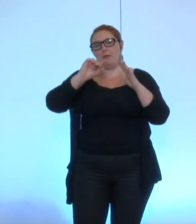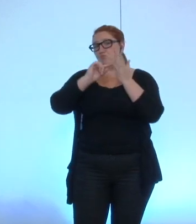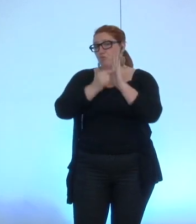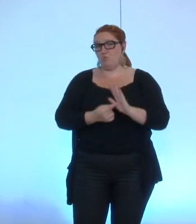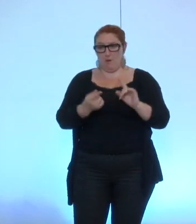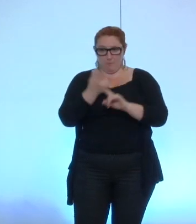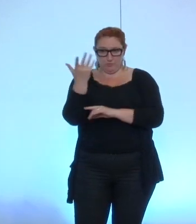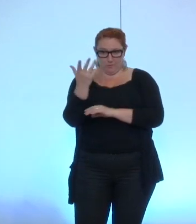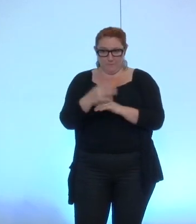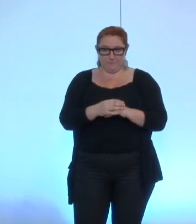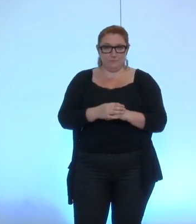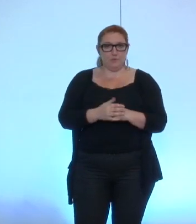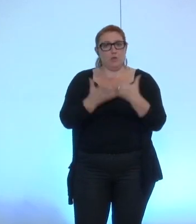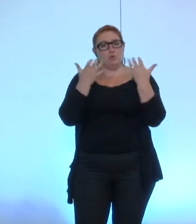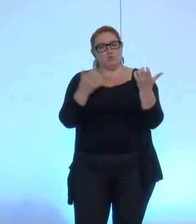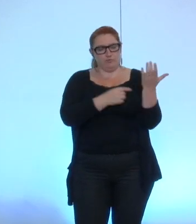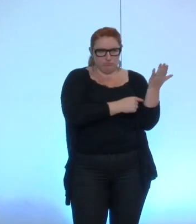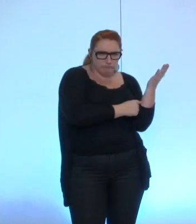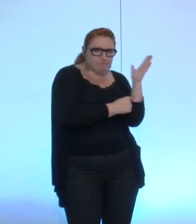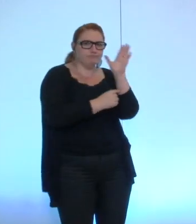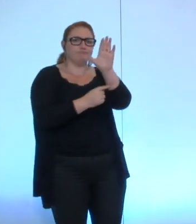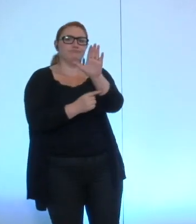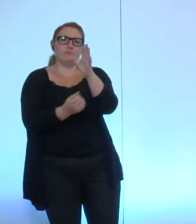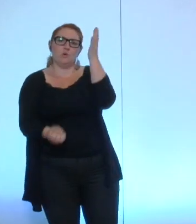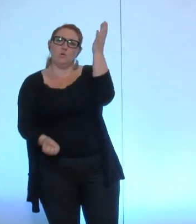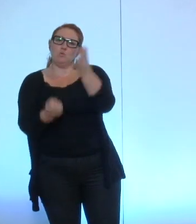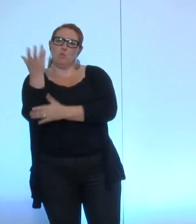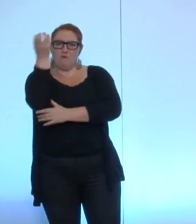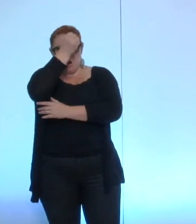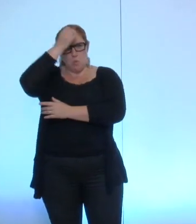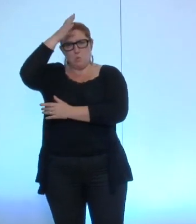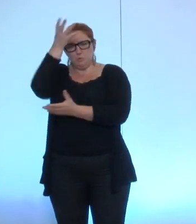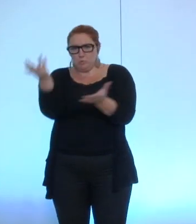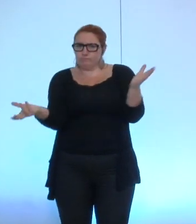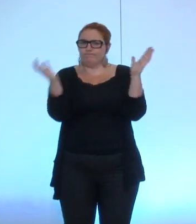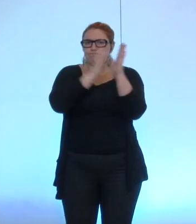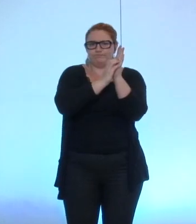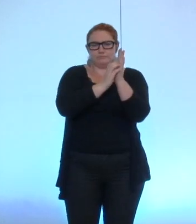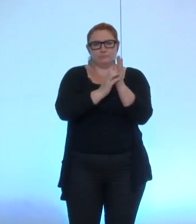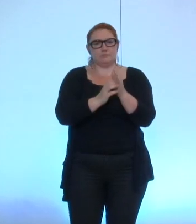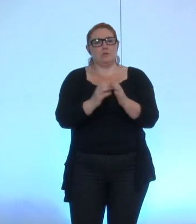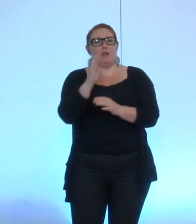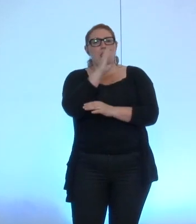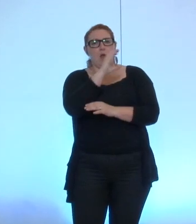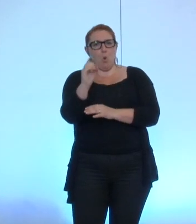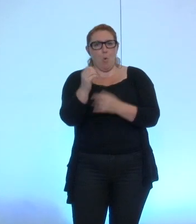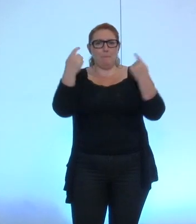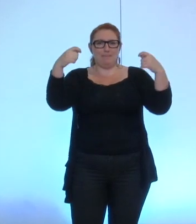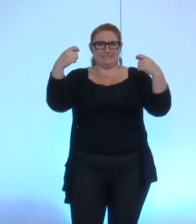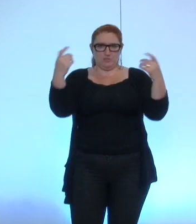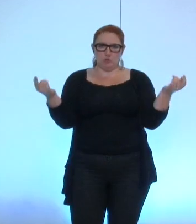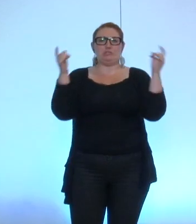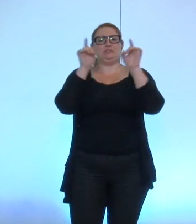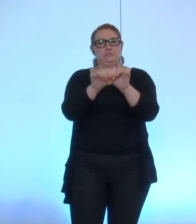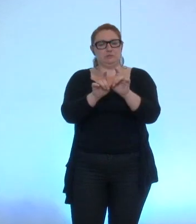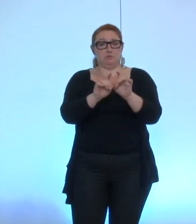l'intégration de quelques nouvelles notions. La notion de coprésidence dans les groupes, qui n'était